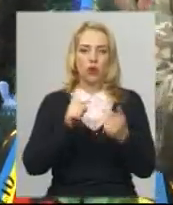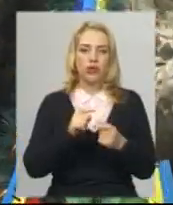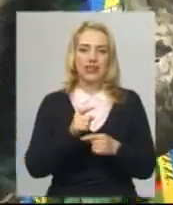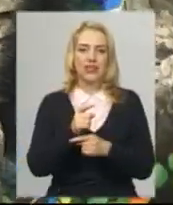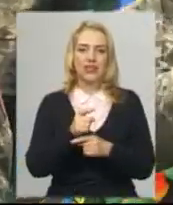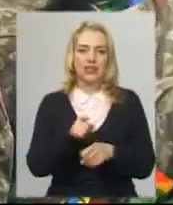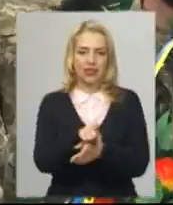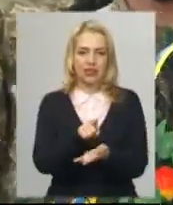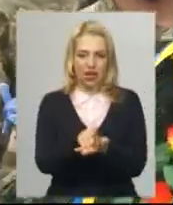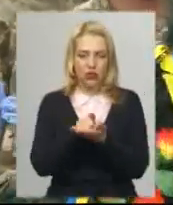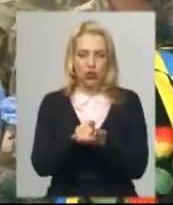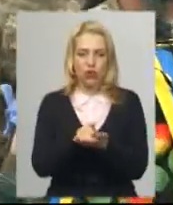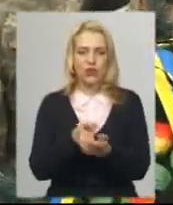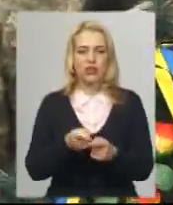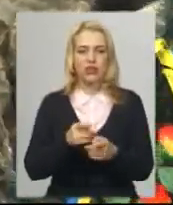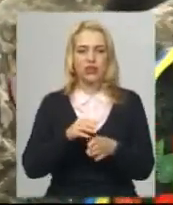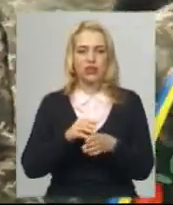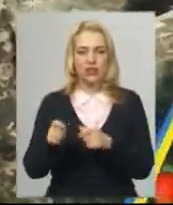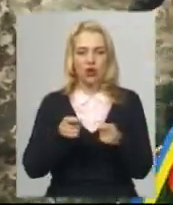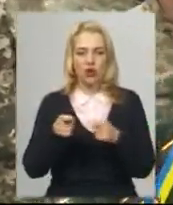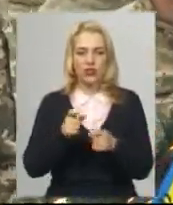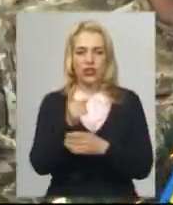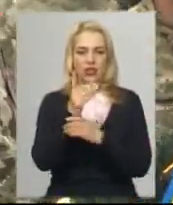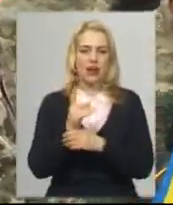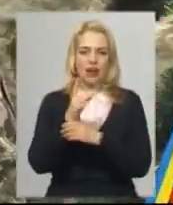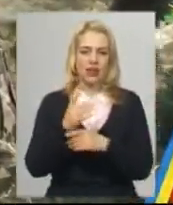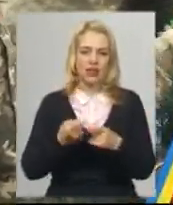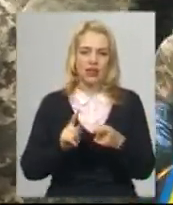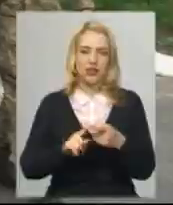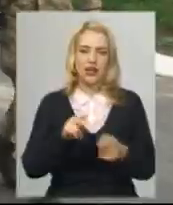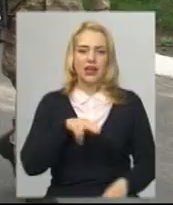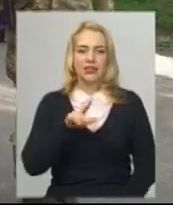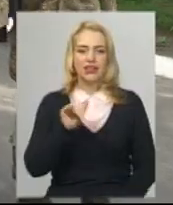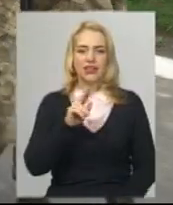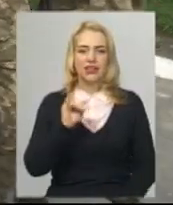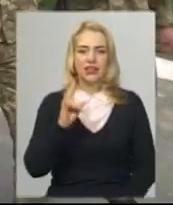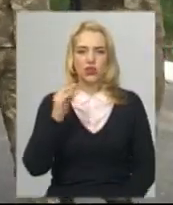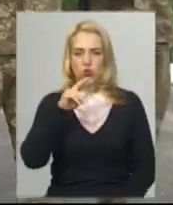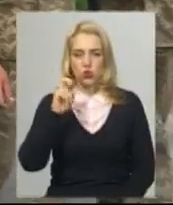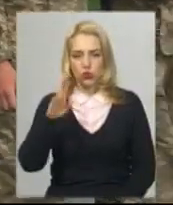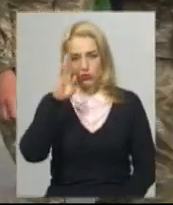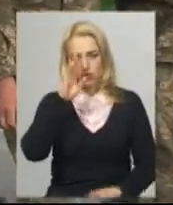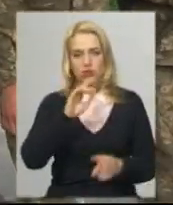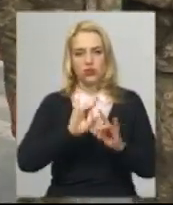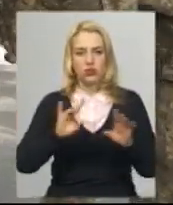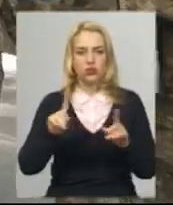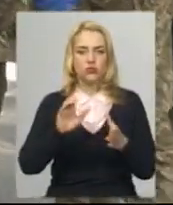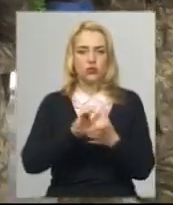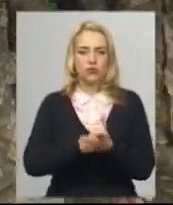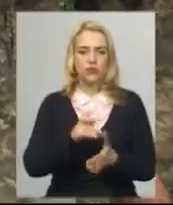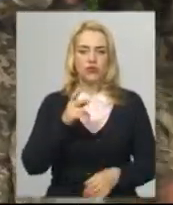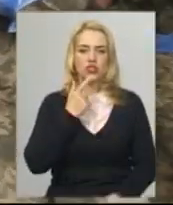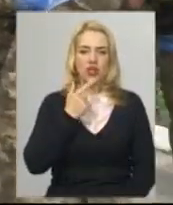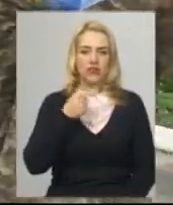ракет 80-ї окремої десантно-штурмової бригади старший лейтенант Ігор Дідачук. Каже, познайомилися у червні 2014